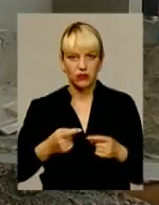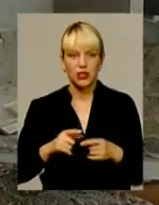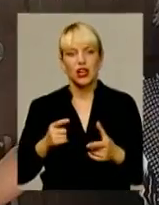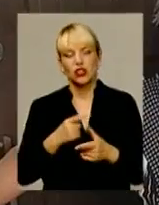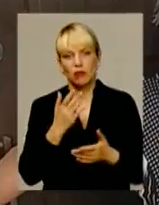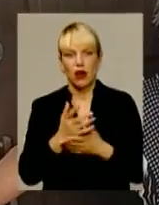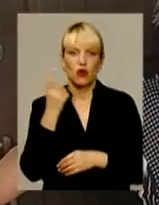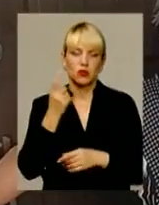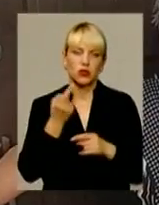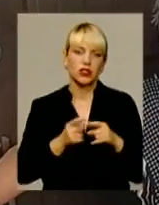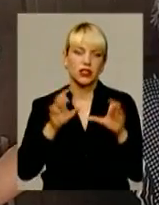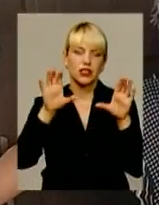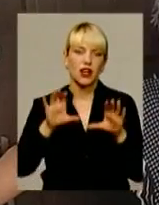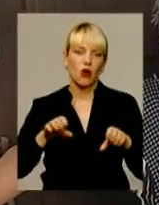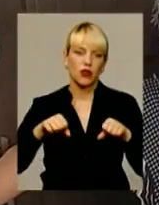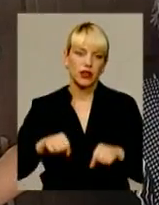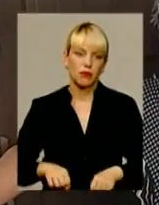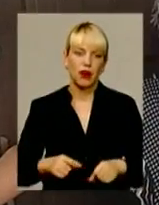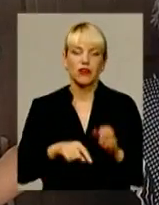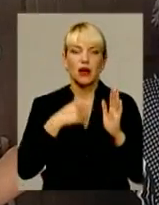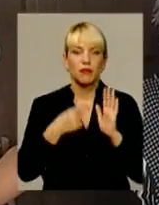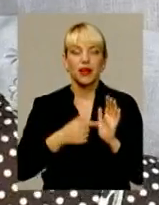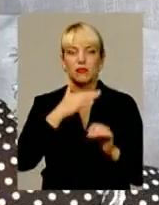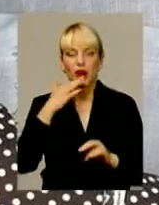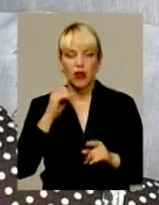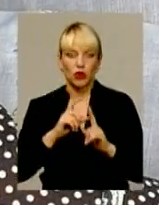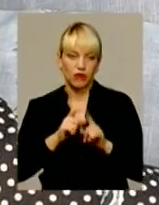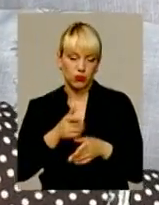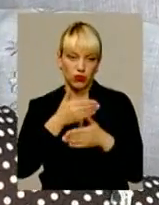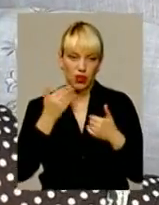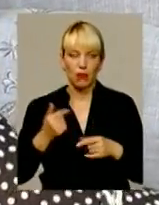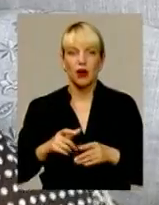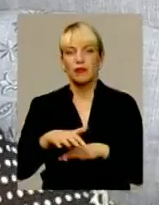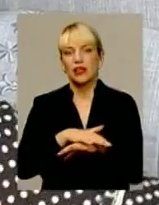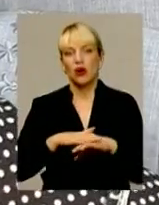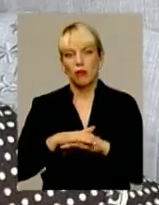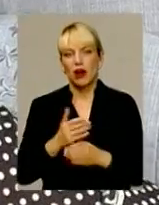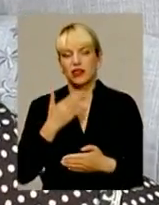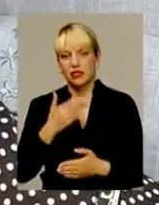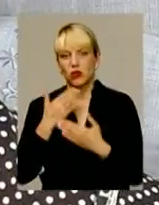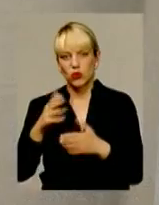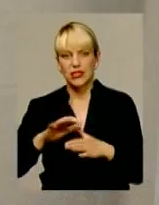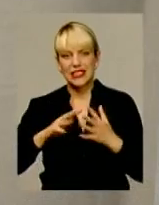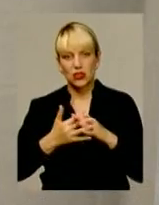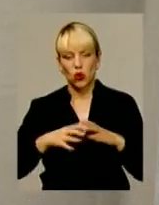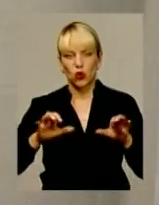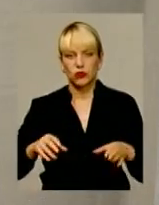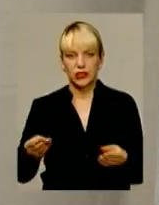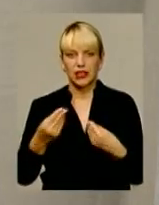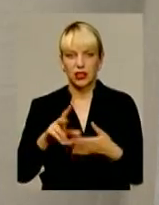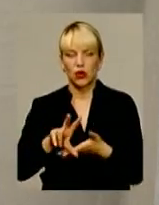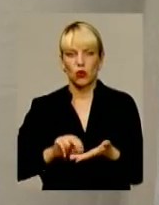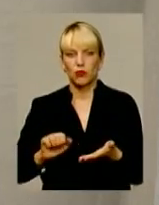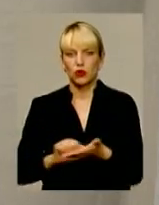це законне право? Питань багато, відповіді не було. Громада письмова звернулася до сільського голови з проханням надати їм копію документів з